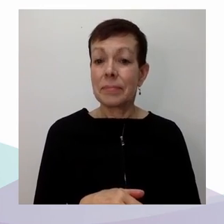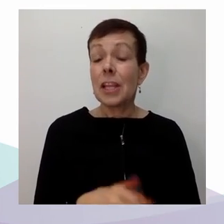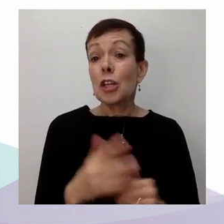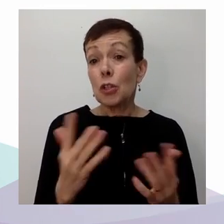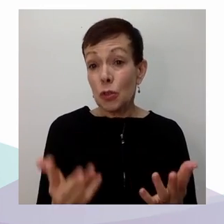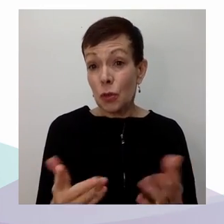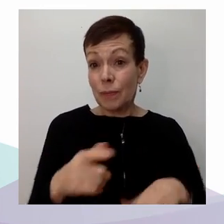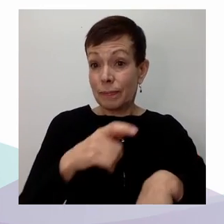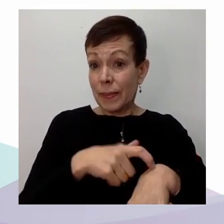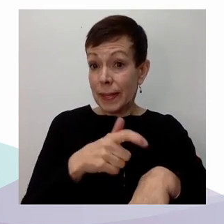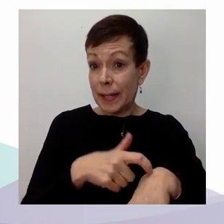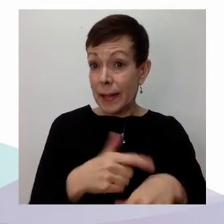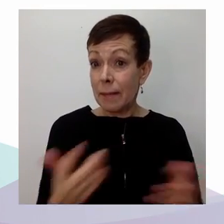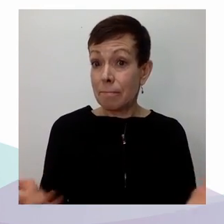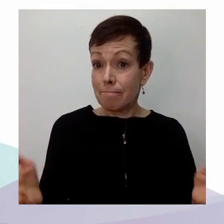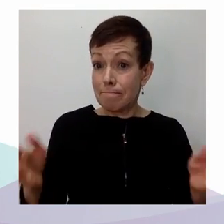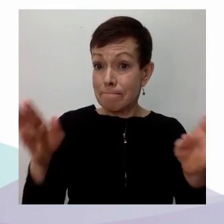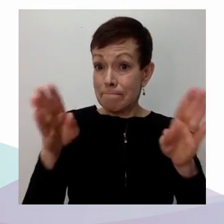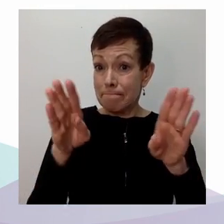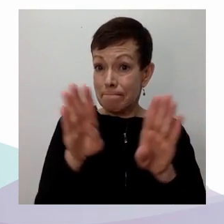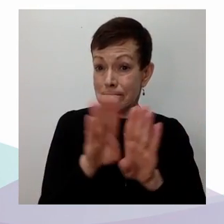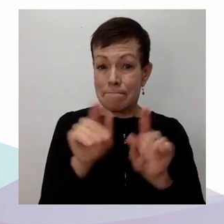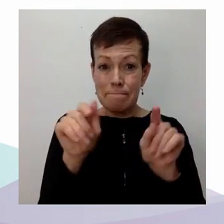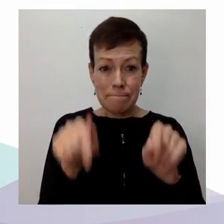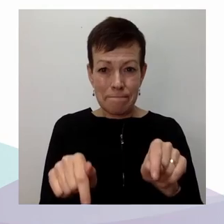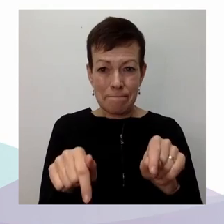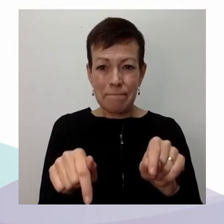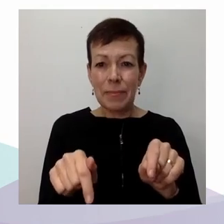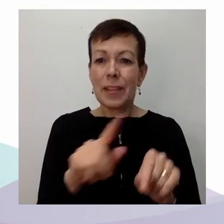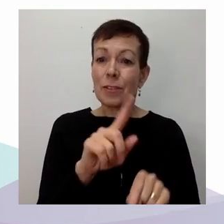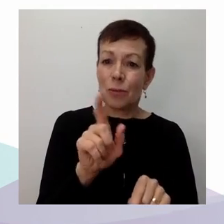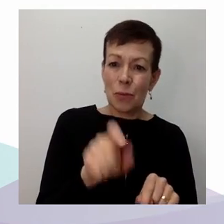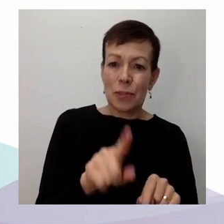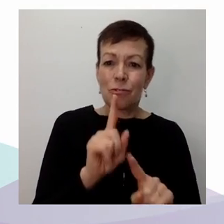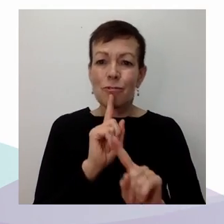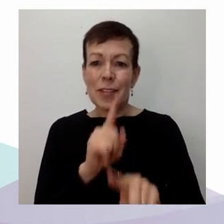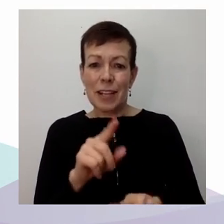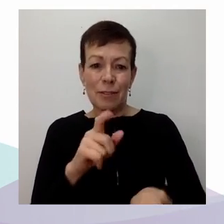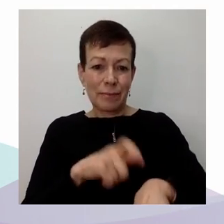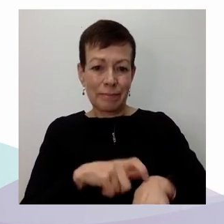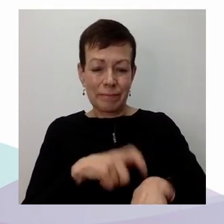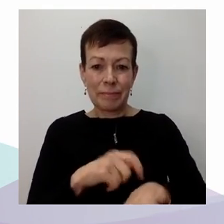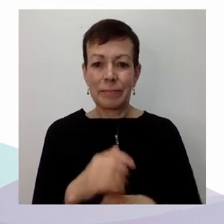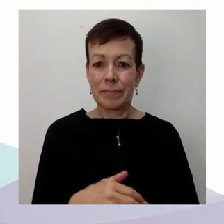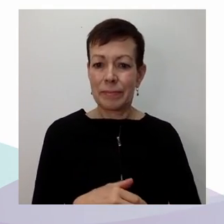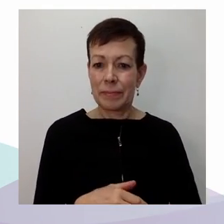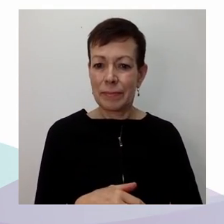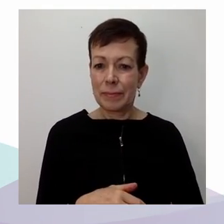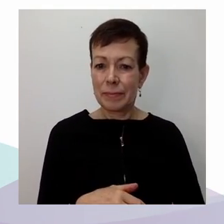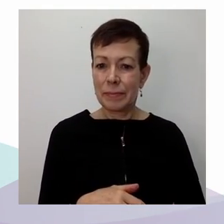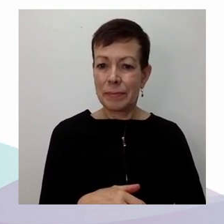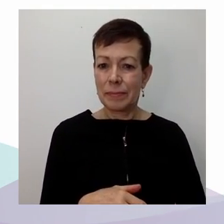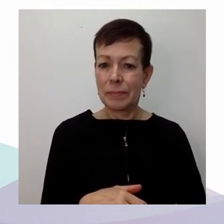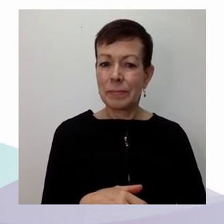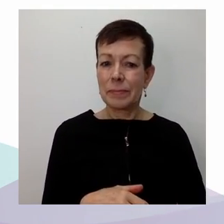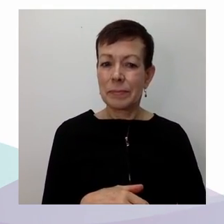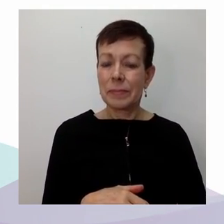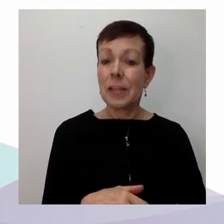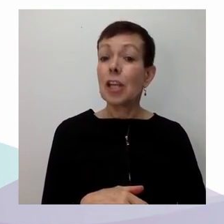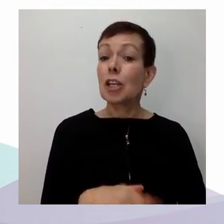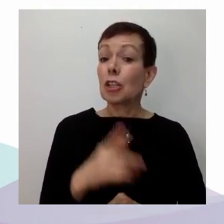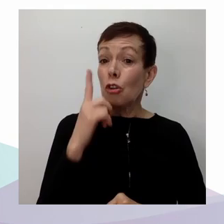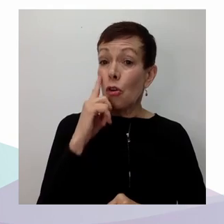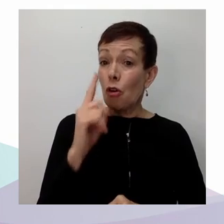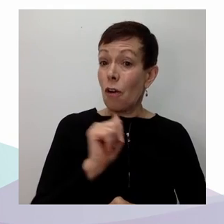et réponses. En mon nom et au nom de tous ceux et celles qui nous ont écoutés, je vous remercie infiniment,